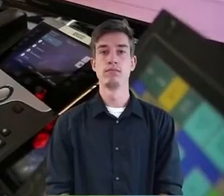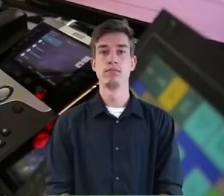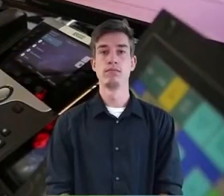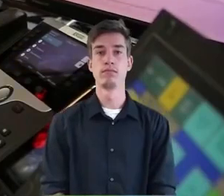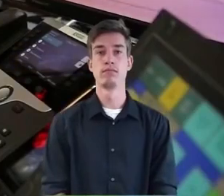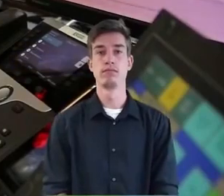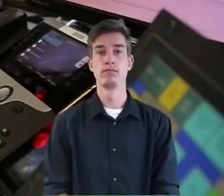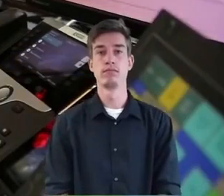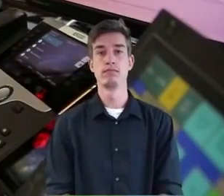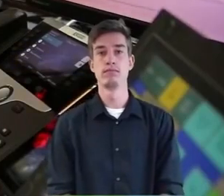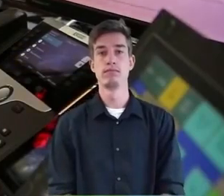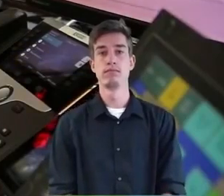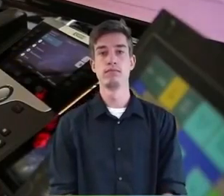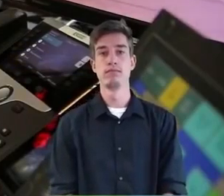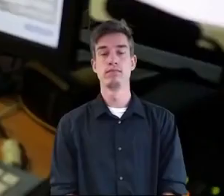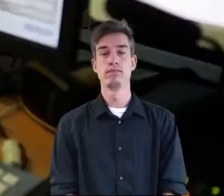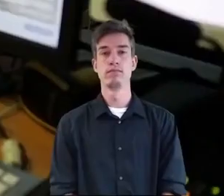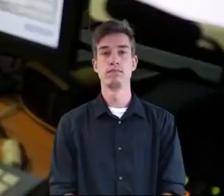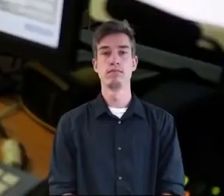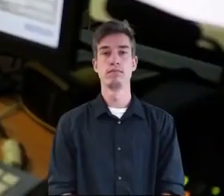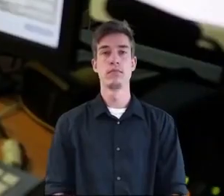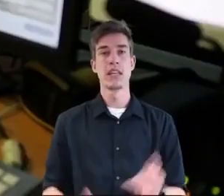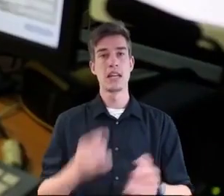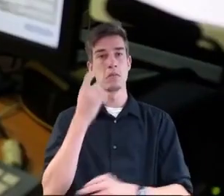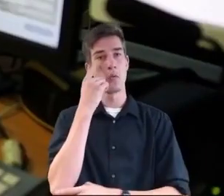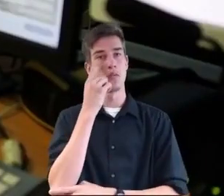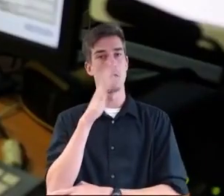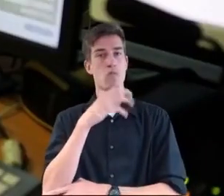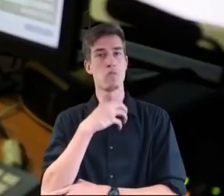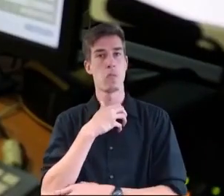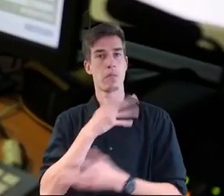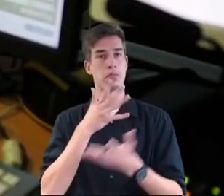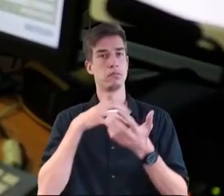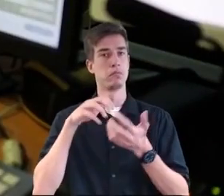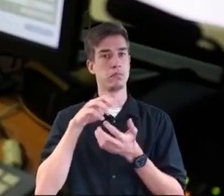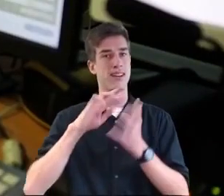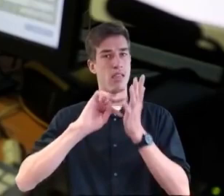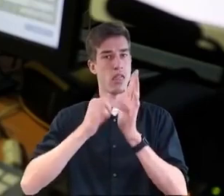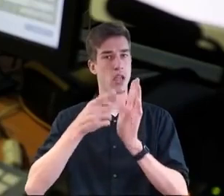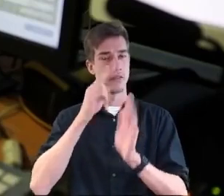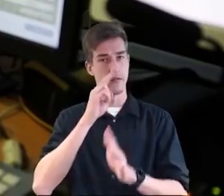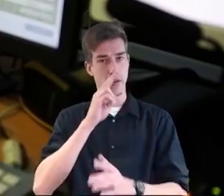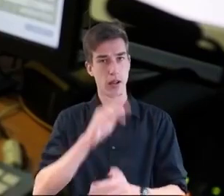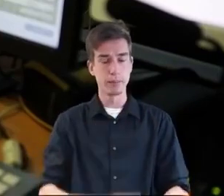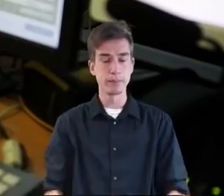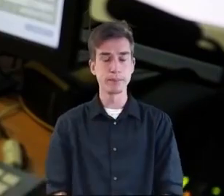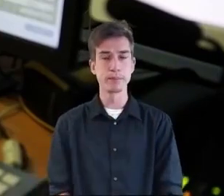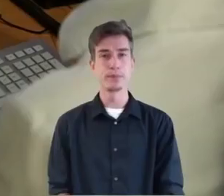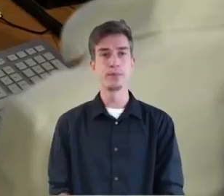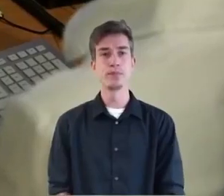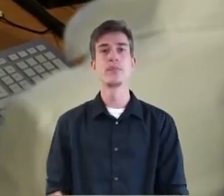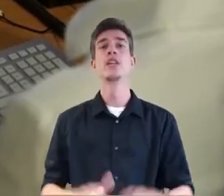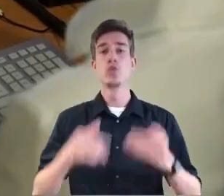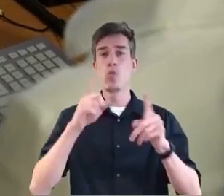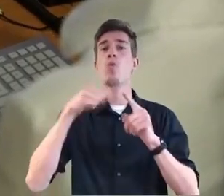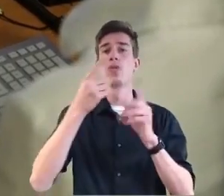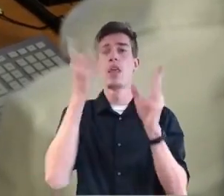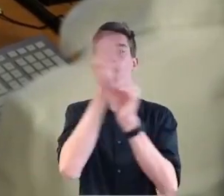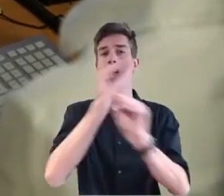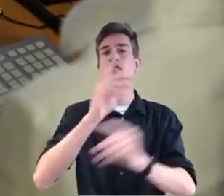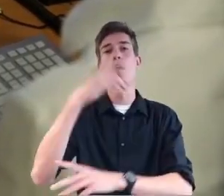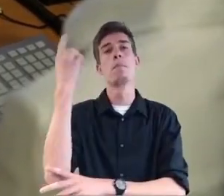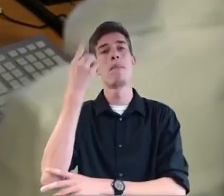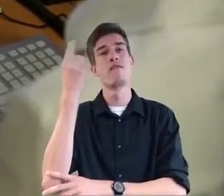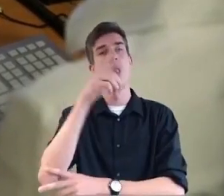Sollte eine solche Ufer auftreten, senden wir sofort eine Warnung an die Bevölkerung aus, sodass diese diese Informationen